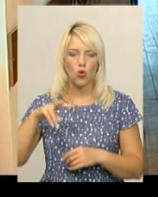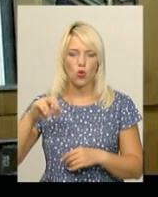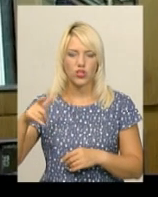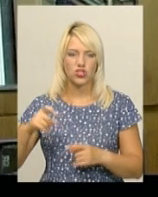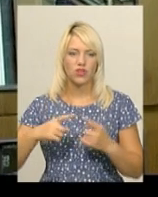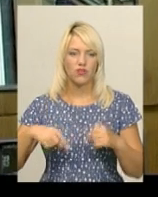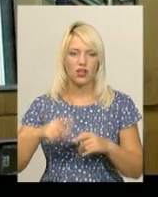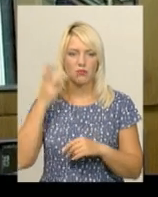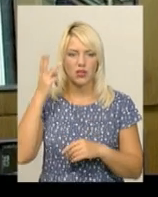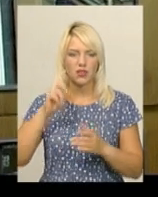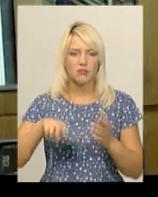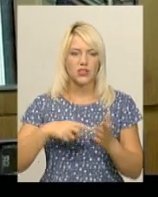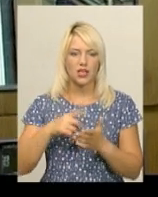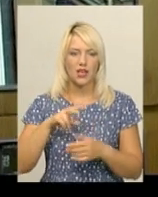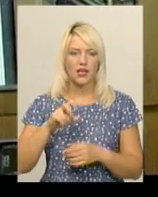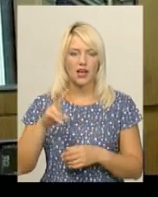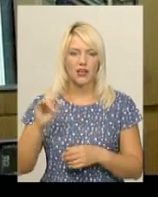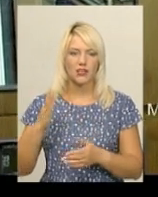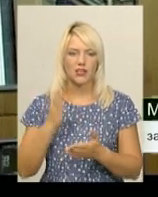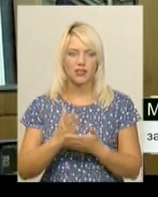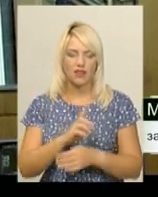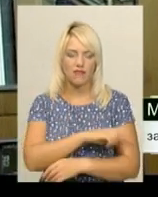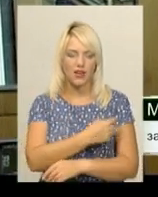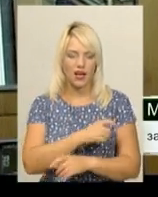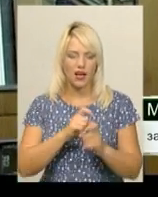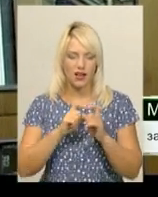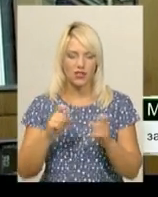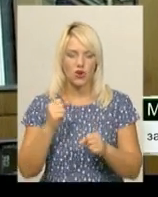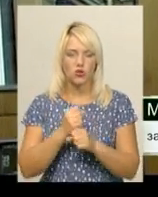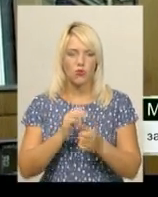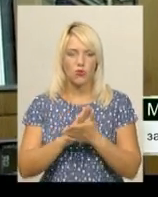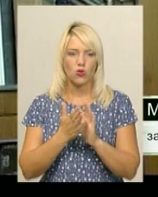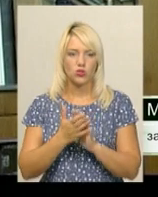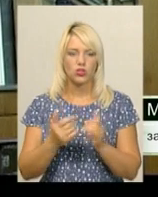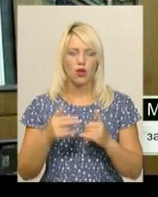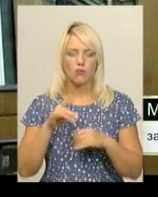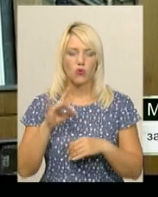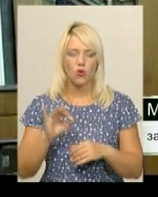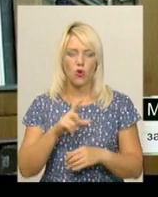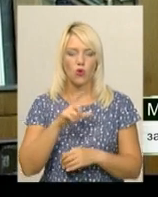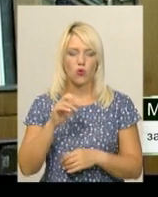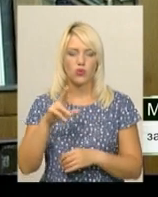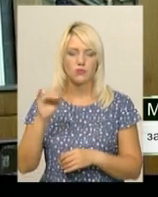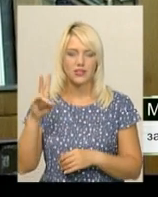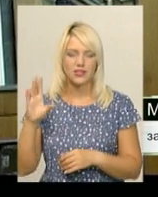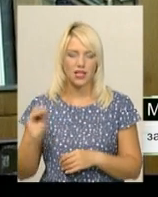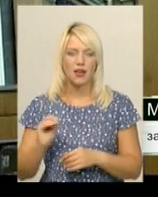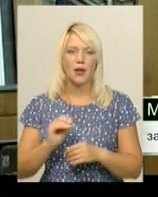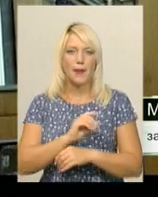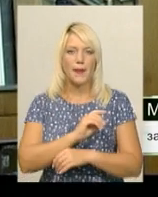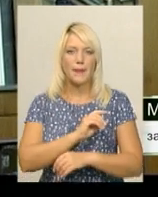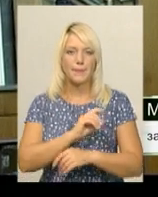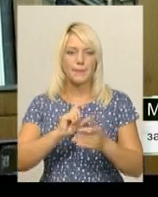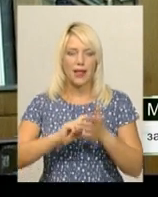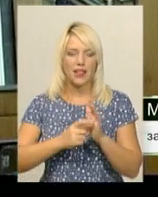лікарні. Є в лікарні розроблене положення про хоспісні палати. В урологічному відділенні це палати на